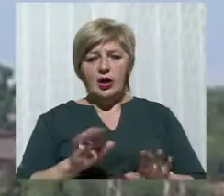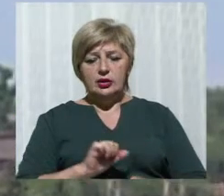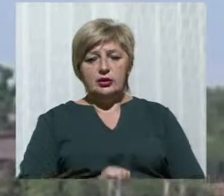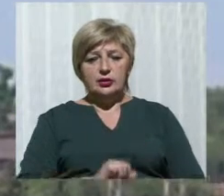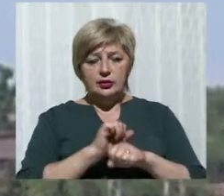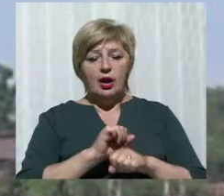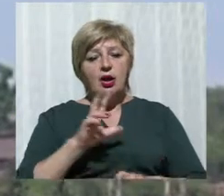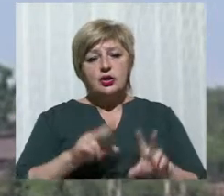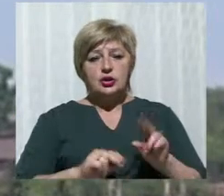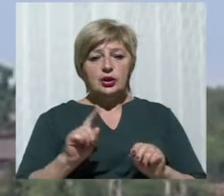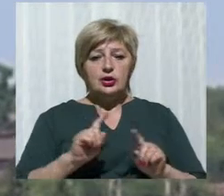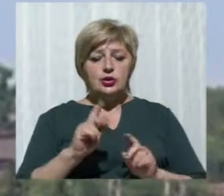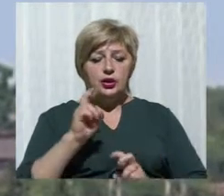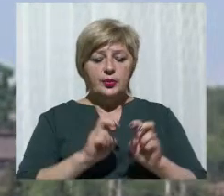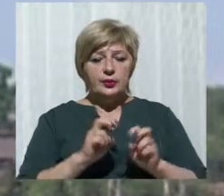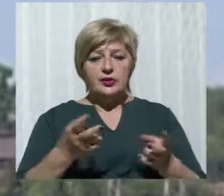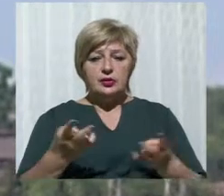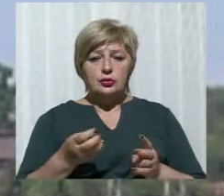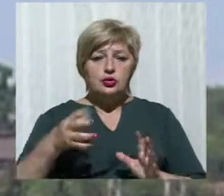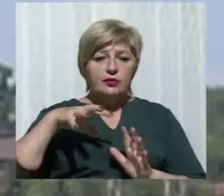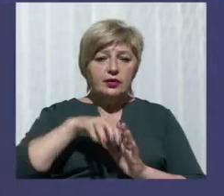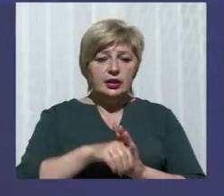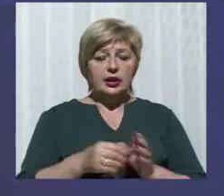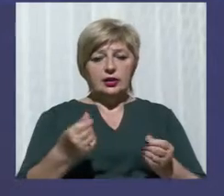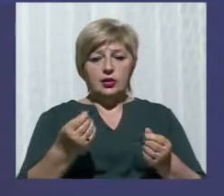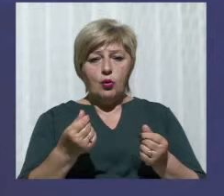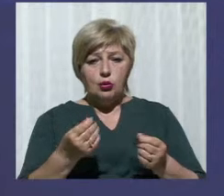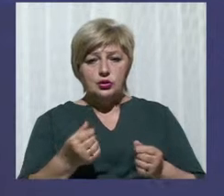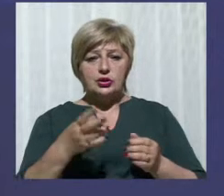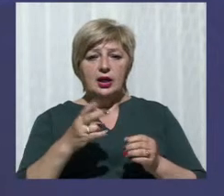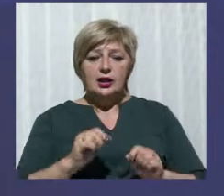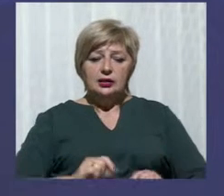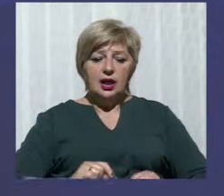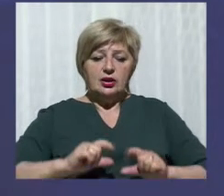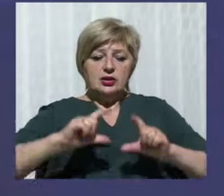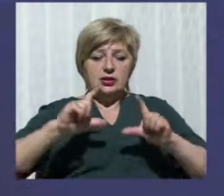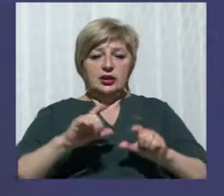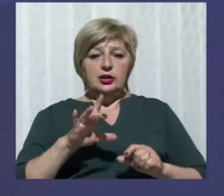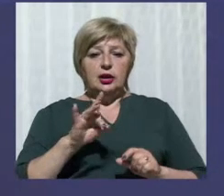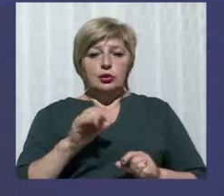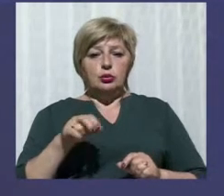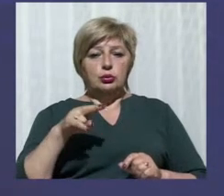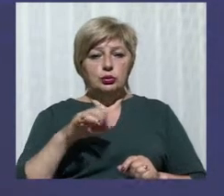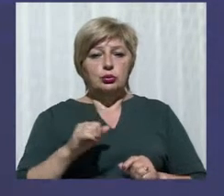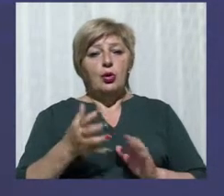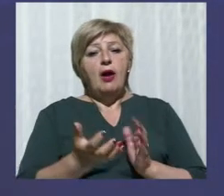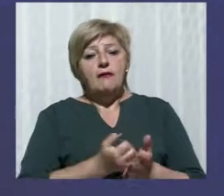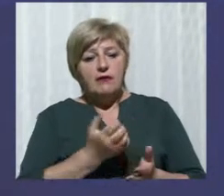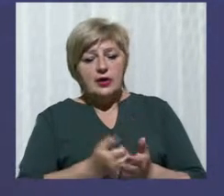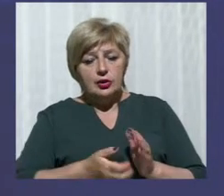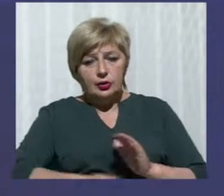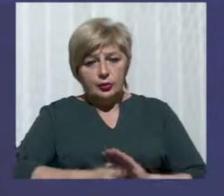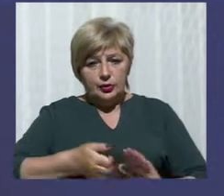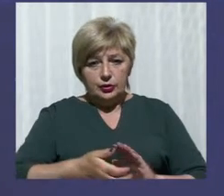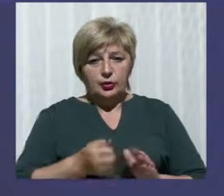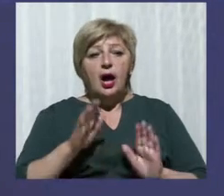підприємстві потрібно вкладати кошти у відновлення запасів руди або наростити її видобуток. Тоді можна буде говорити про